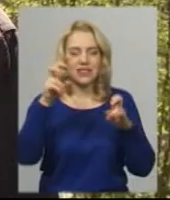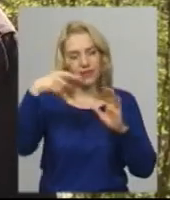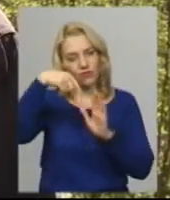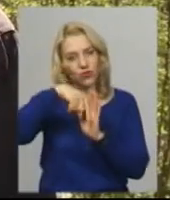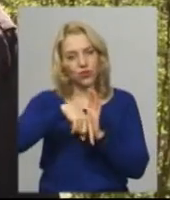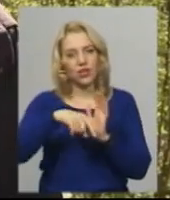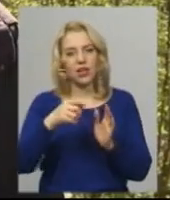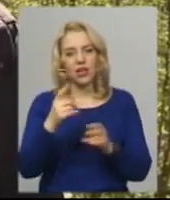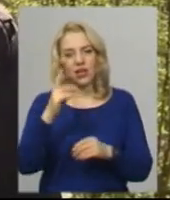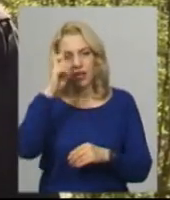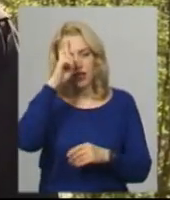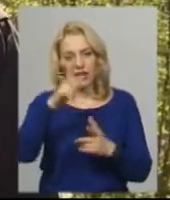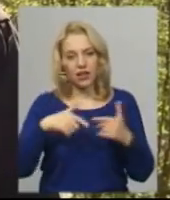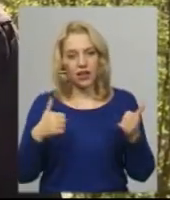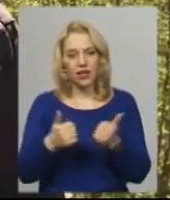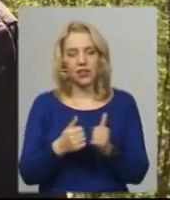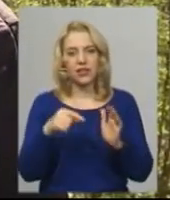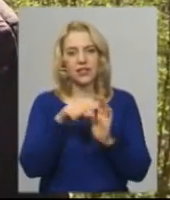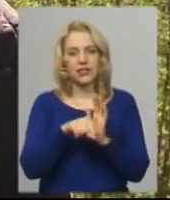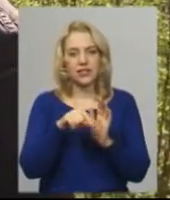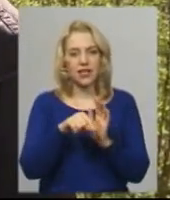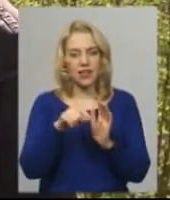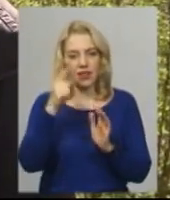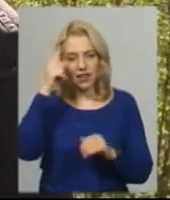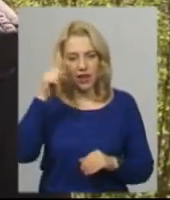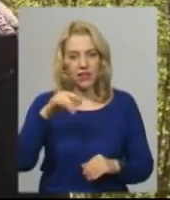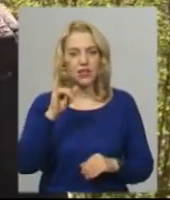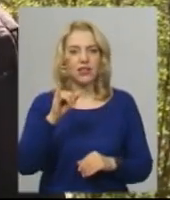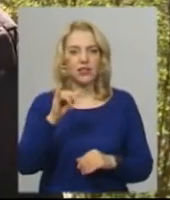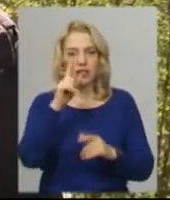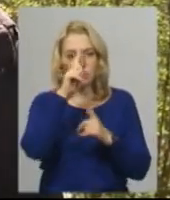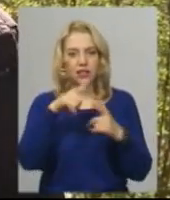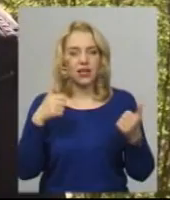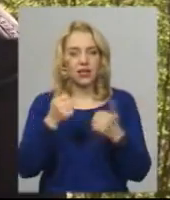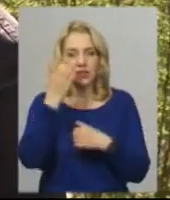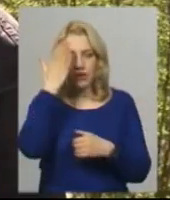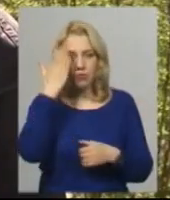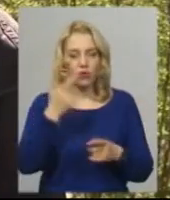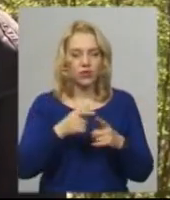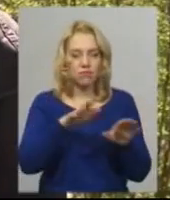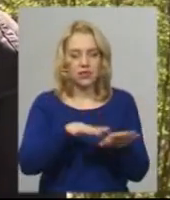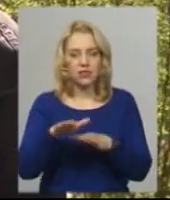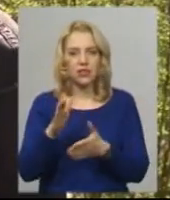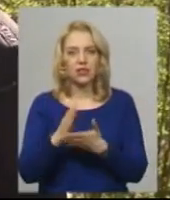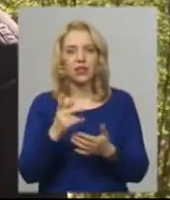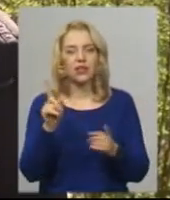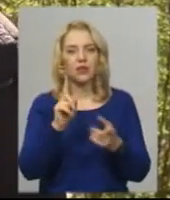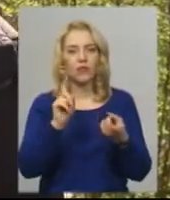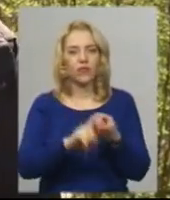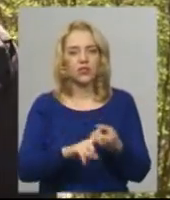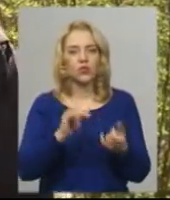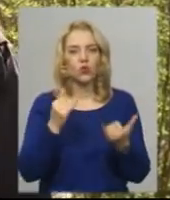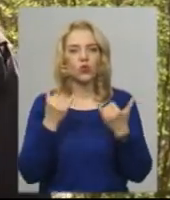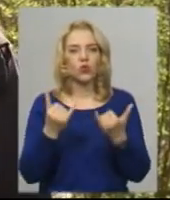країна знань, країна Японія. Є ділянки, які пов'язані з сучасною історією, новітньою історією